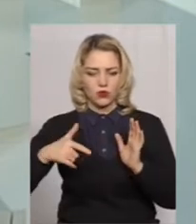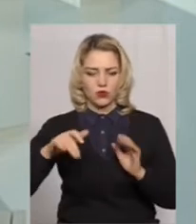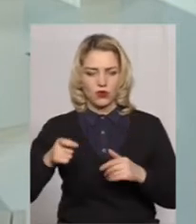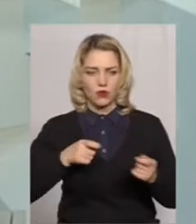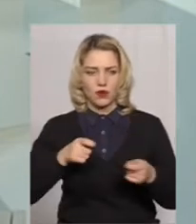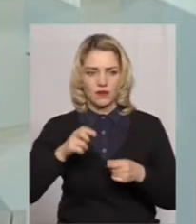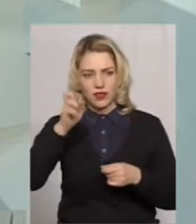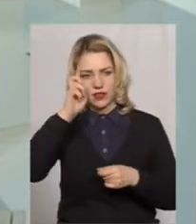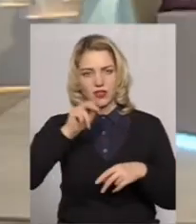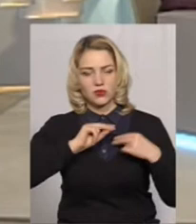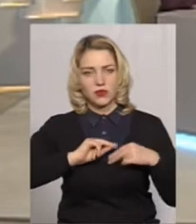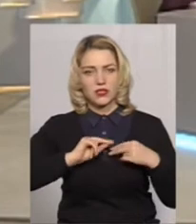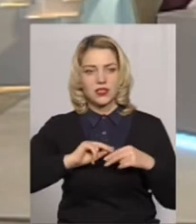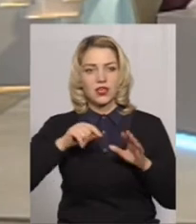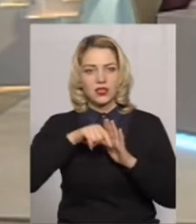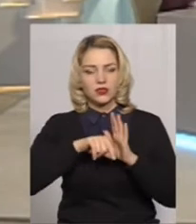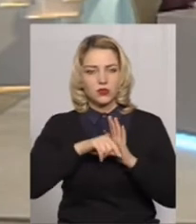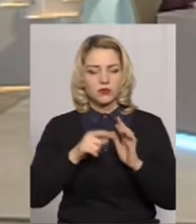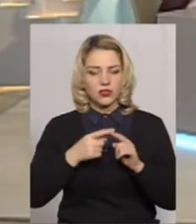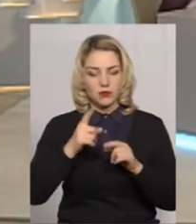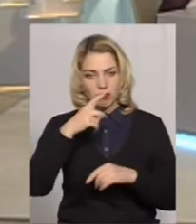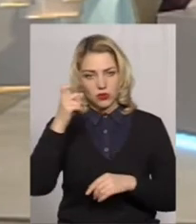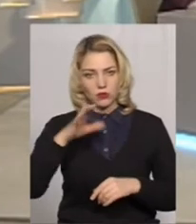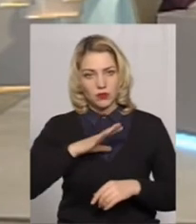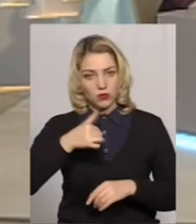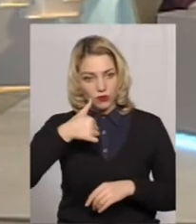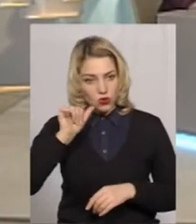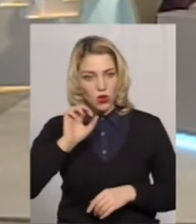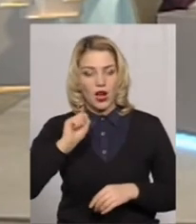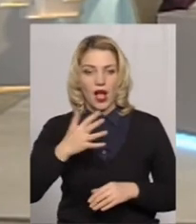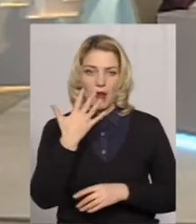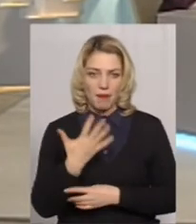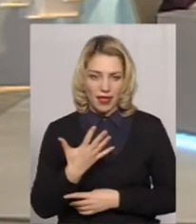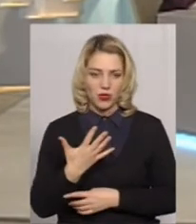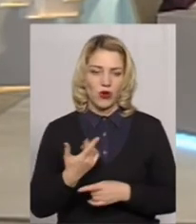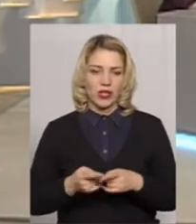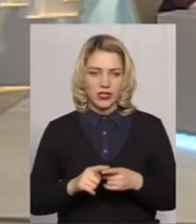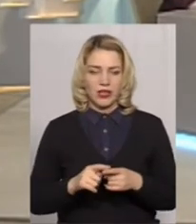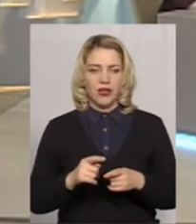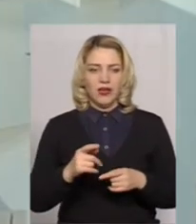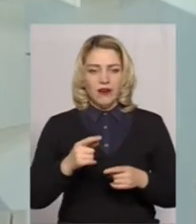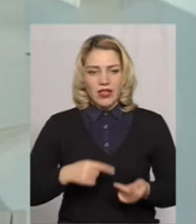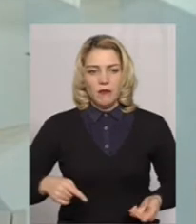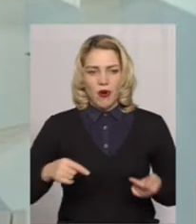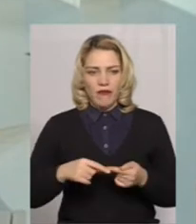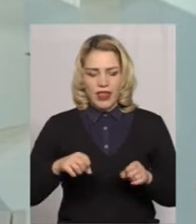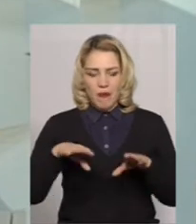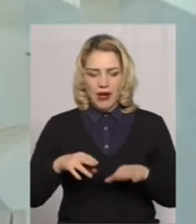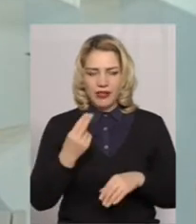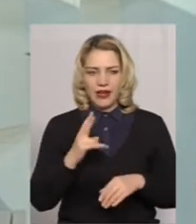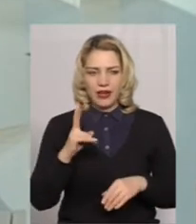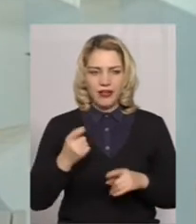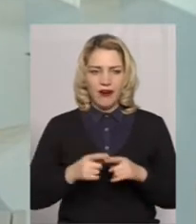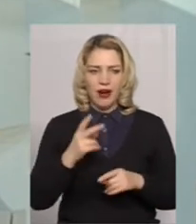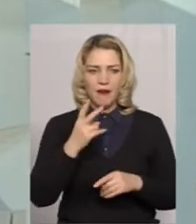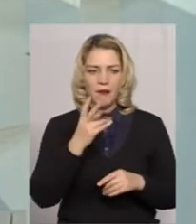Держпраці. Тобто, це надійшло повідомлення вчора, а 5-го? відповідно, постановою 12.32 про